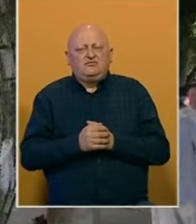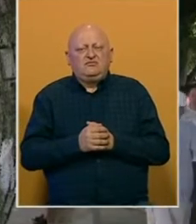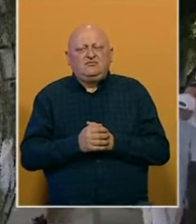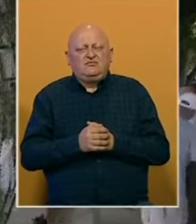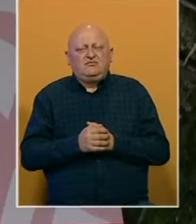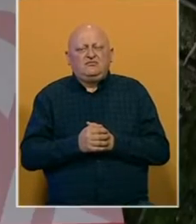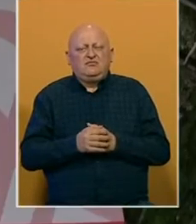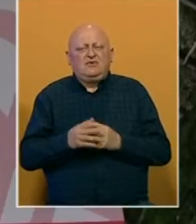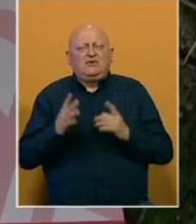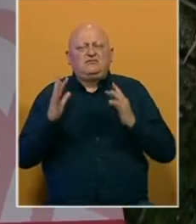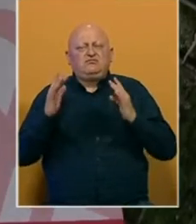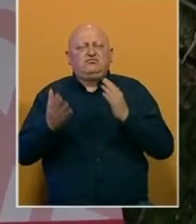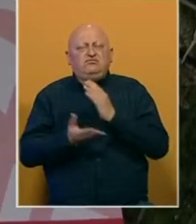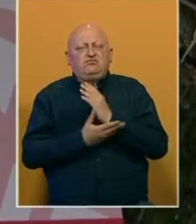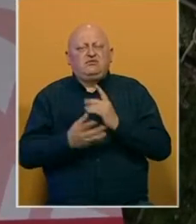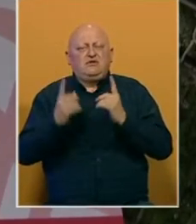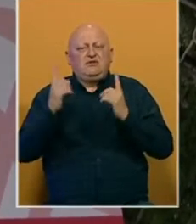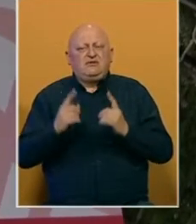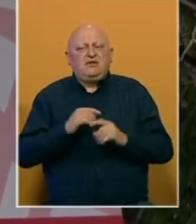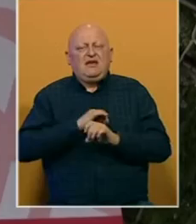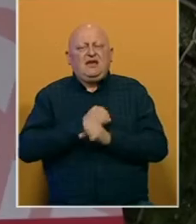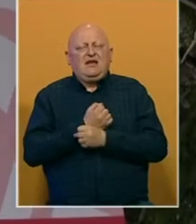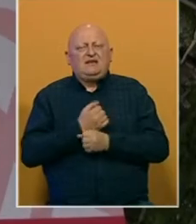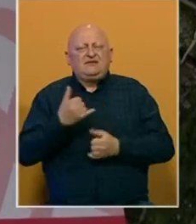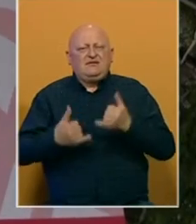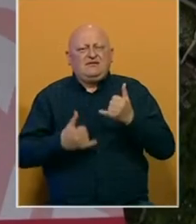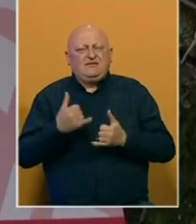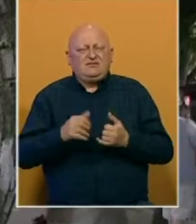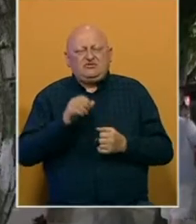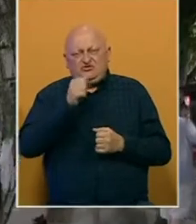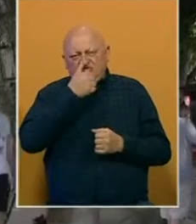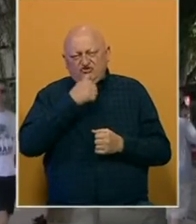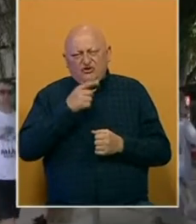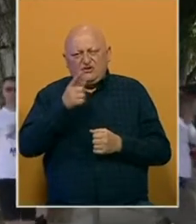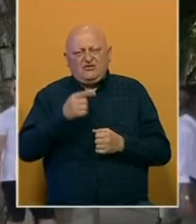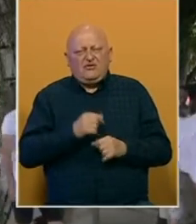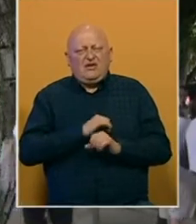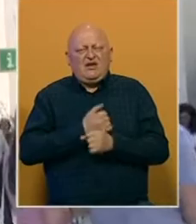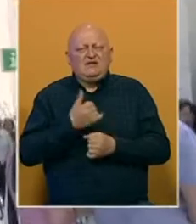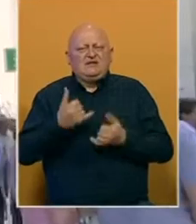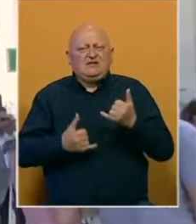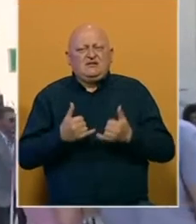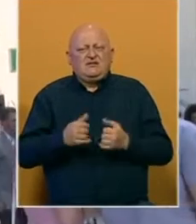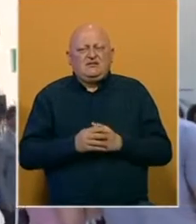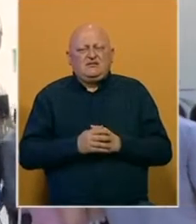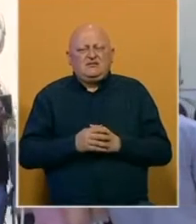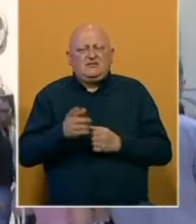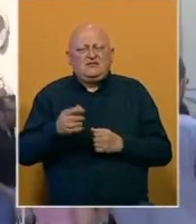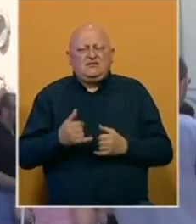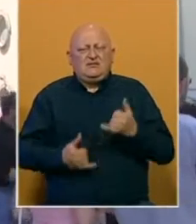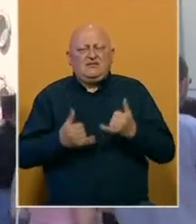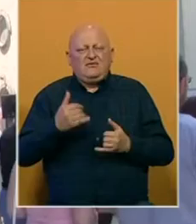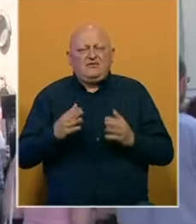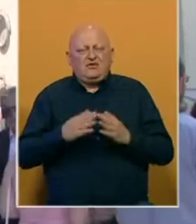Trebinjskih platana gdje se održava Herceg Fest. A da čujemo šta je to Herceg Fest. Herceg Fest je festival